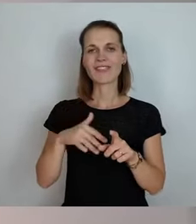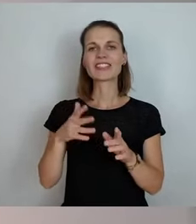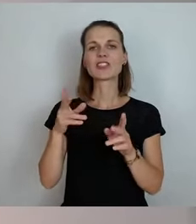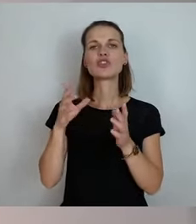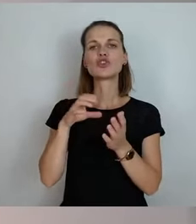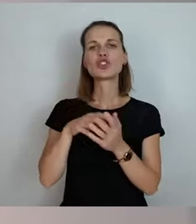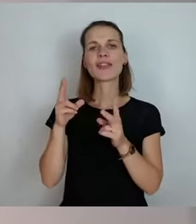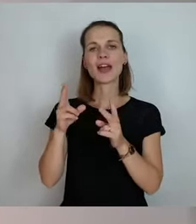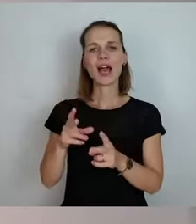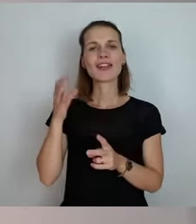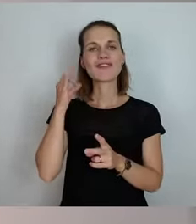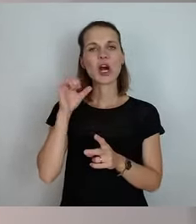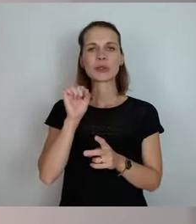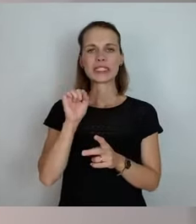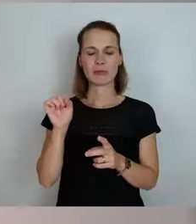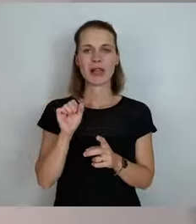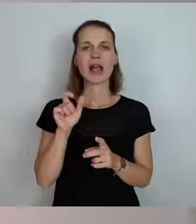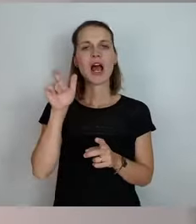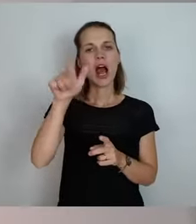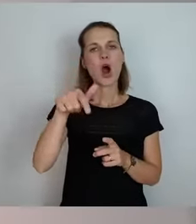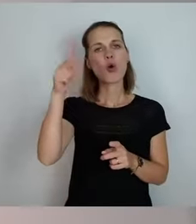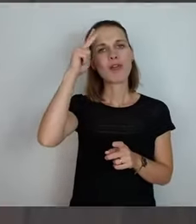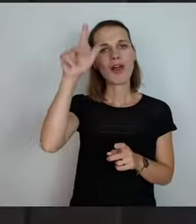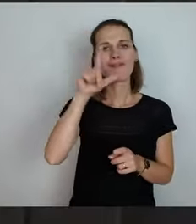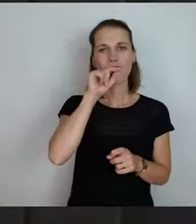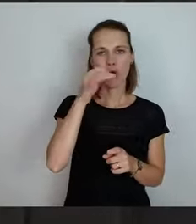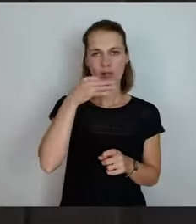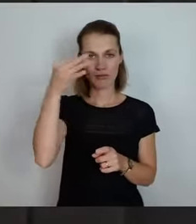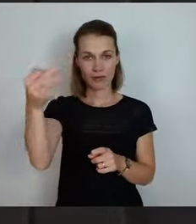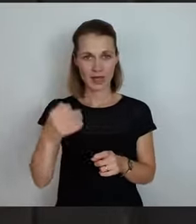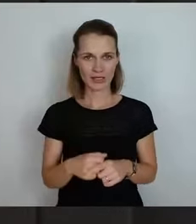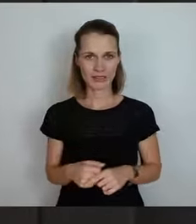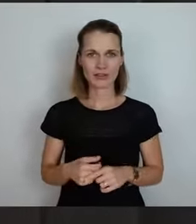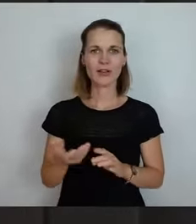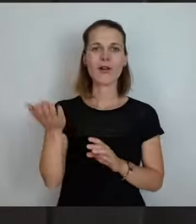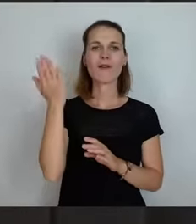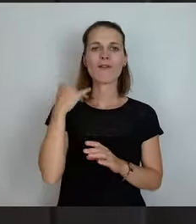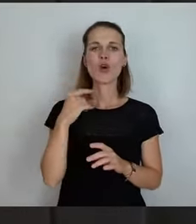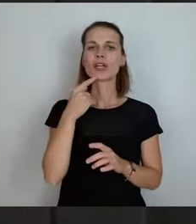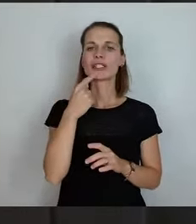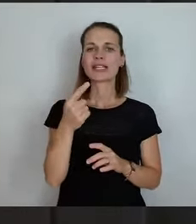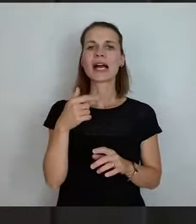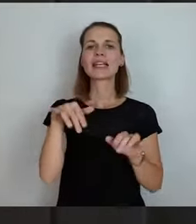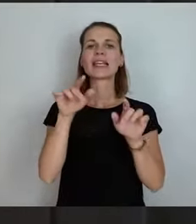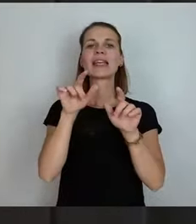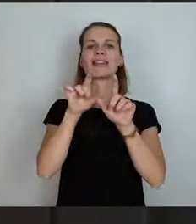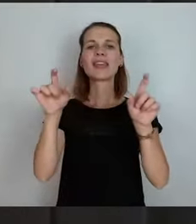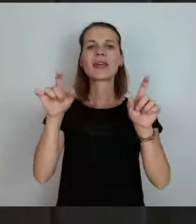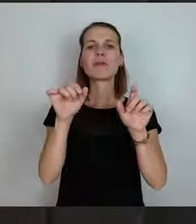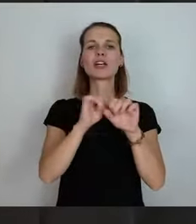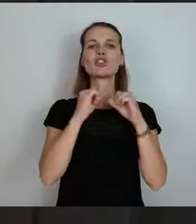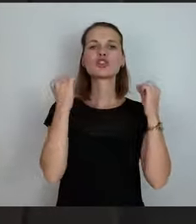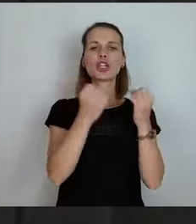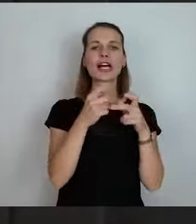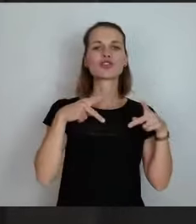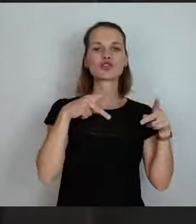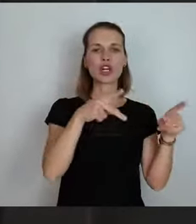Ich hätte eine Frage an Herrn Vogel. Wir hatten vor uns die Staatsstraßen, wir haben jetzt mal die Kreisstraßen, die Sie was angehen.